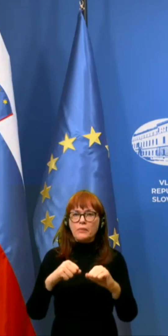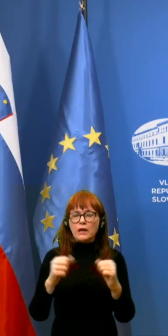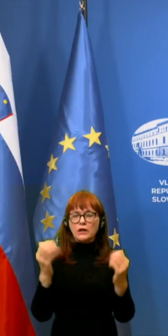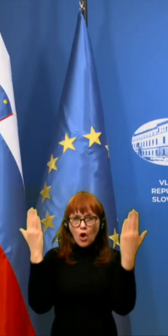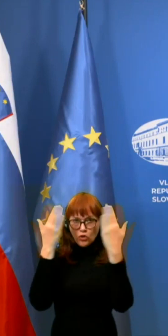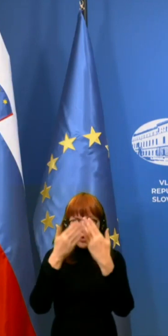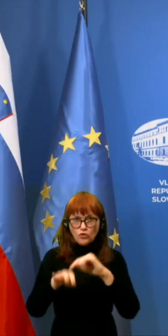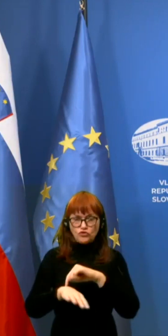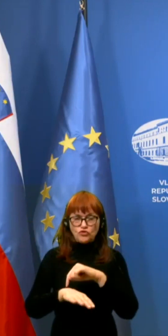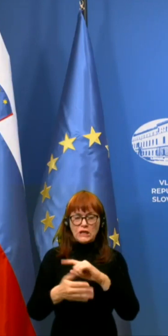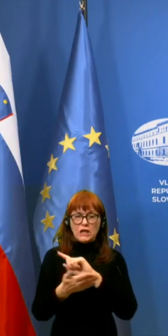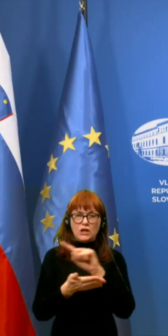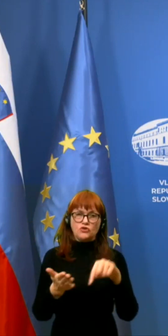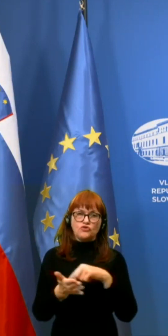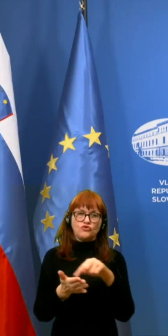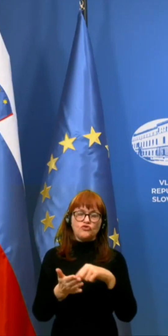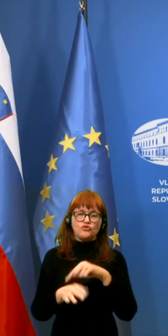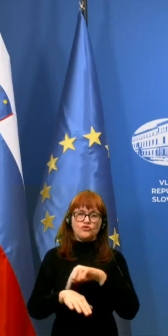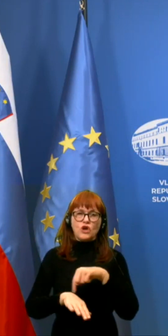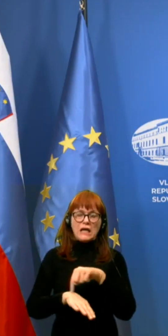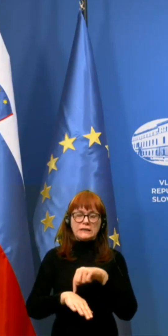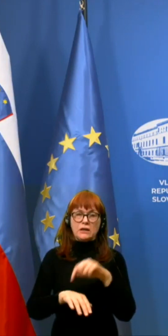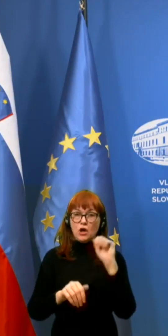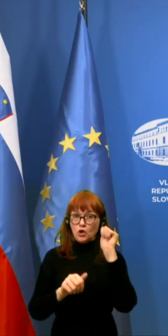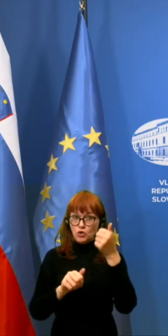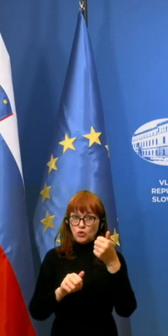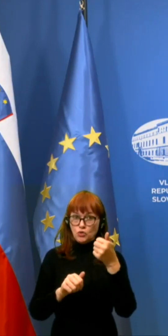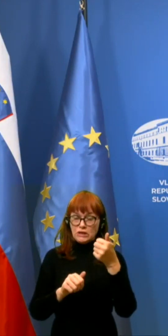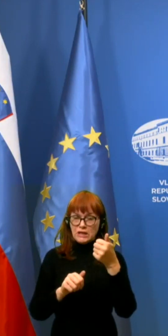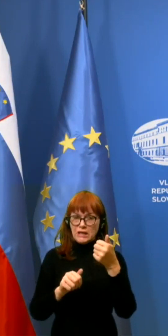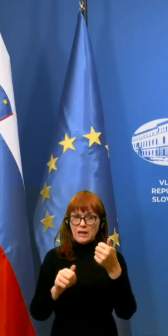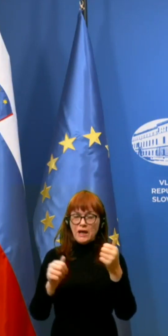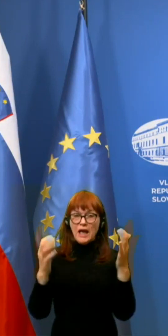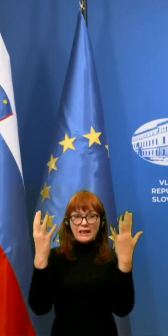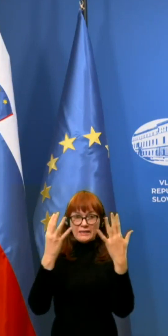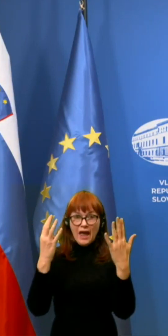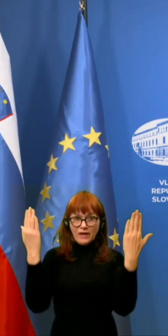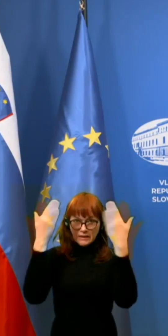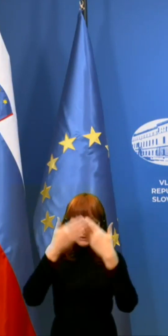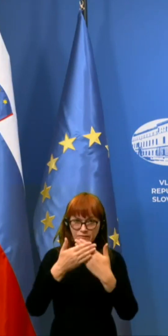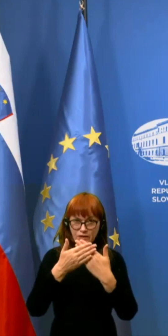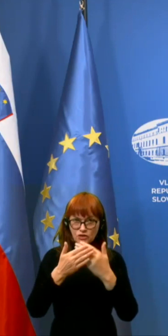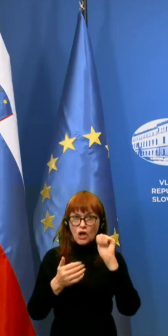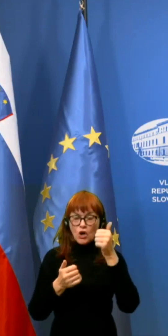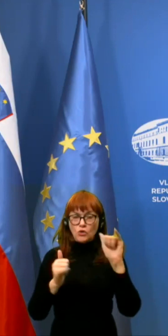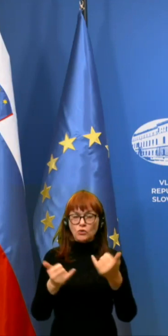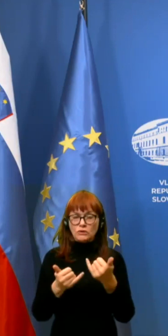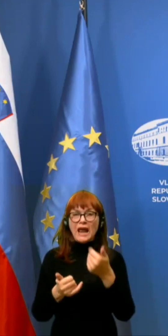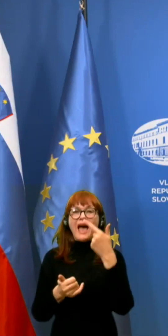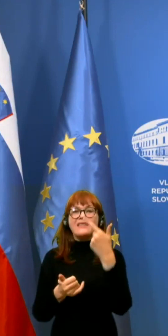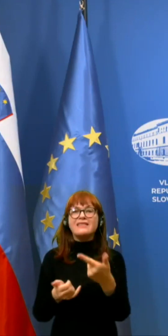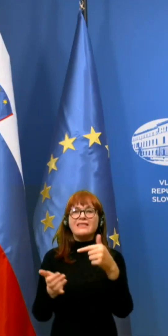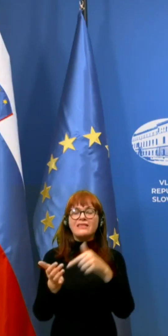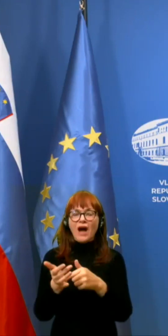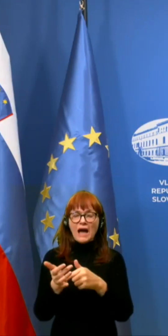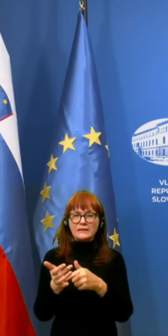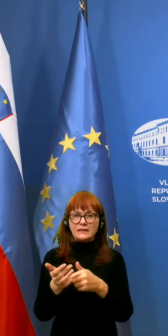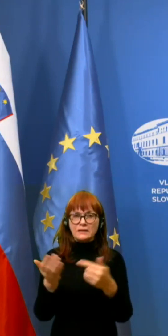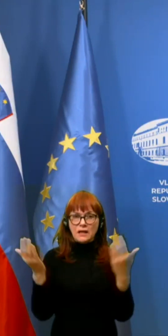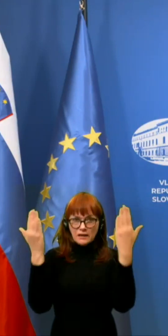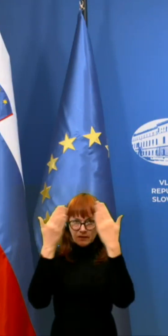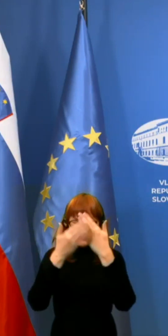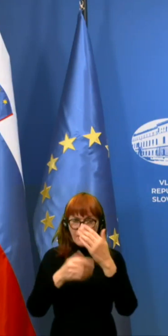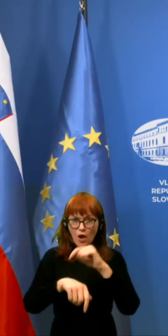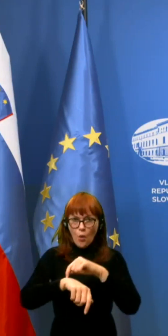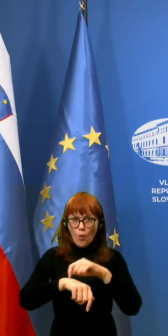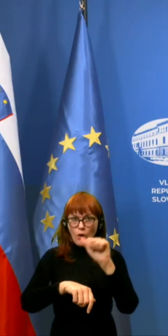času. Torej, od jutri, od 21. zvečer, jutri je 20. od 21. zvečer,